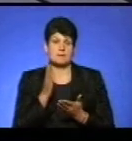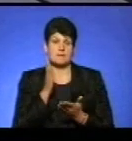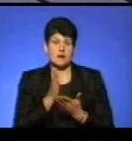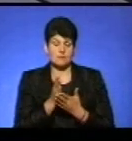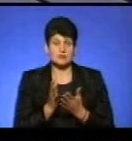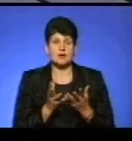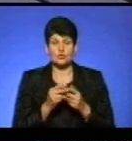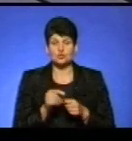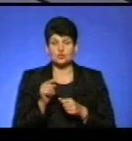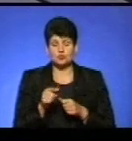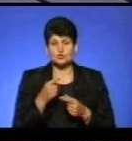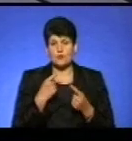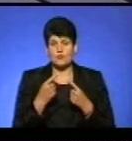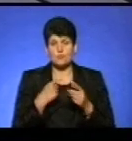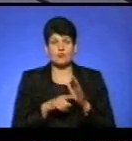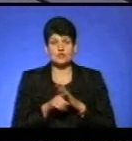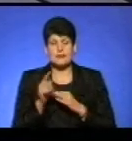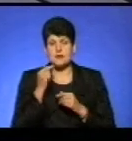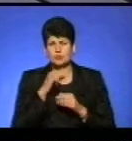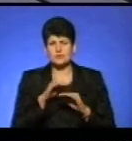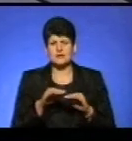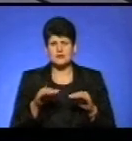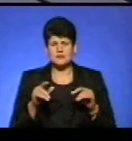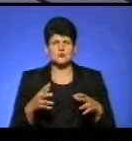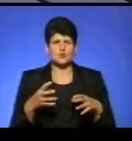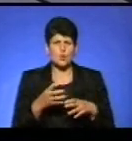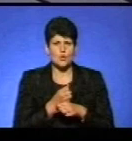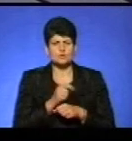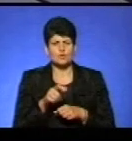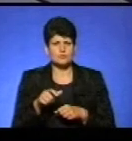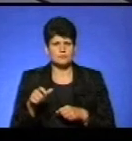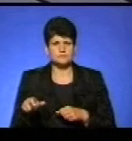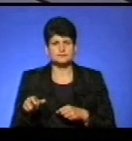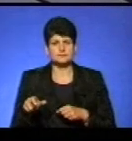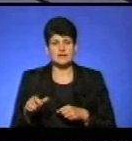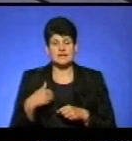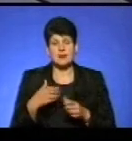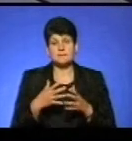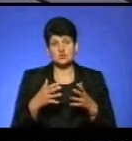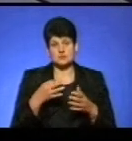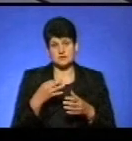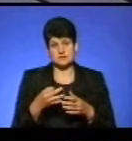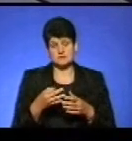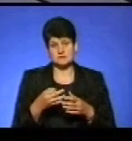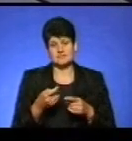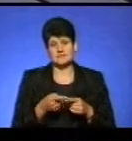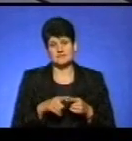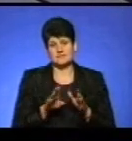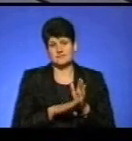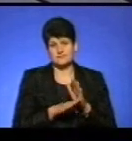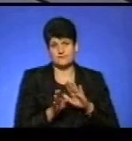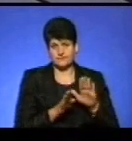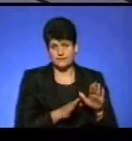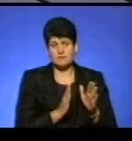На рахунок того, що говорять, що ми там починаємо економити на дітях, скорочуємо там персонал, я більше скажу, це більше, ніж популізм. Давайте так, ми